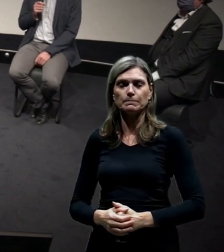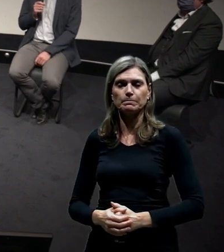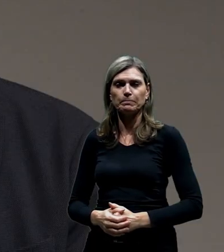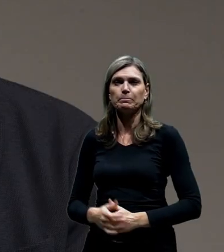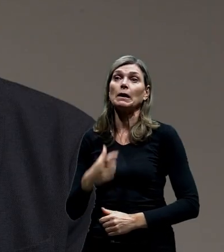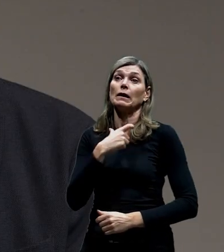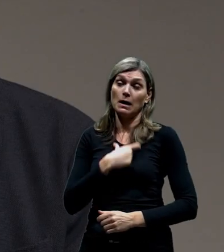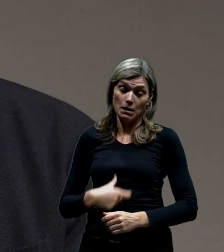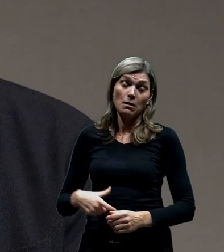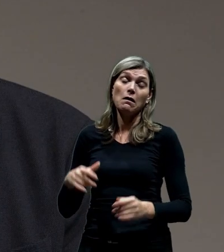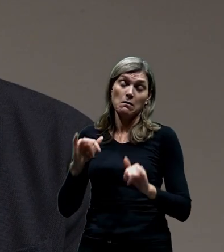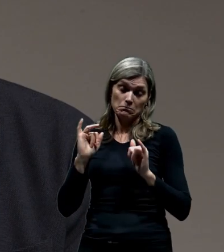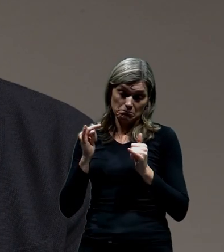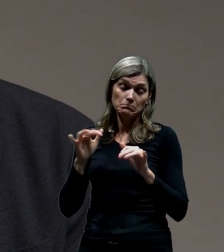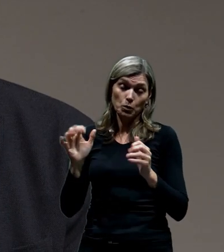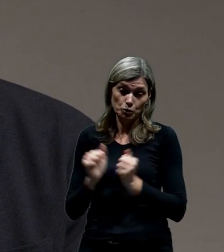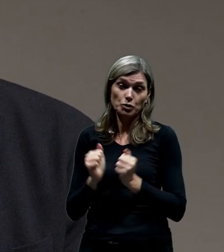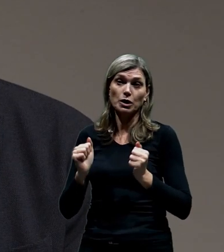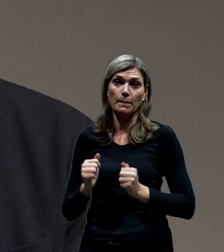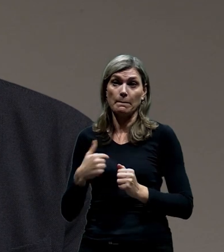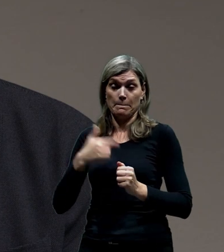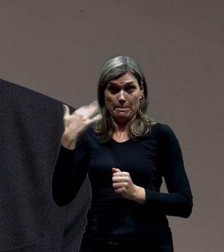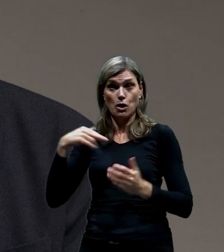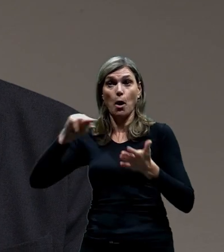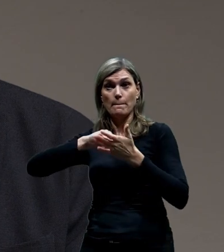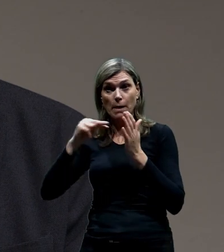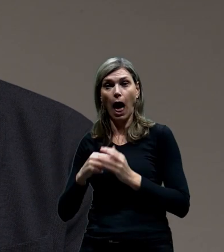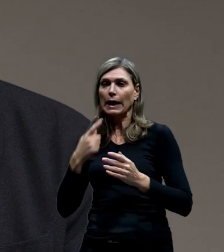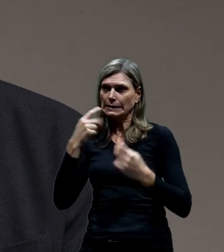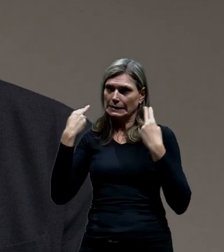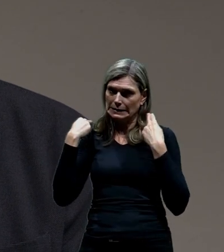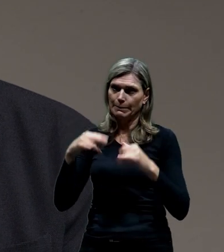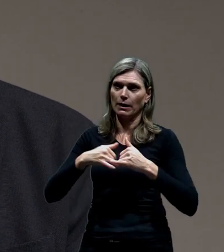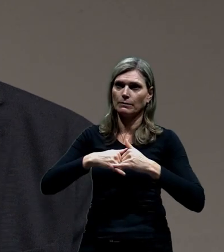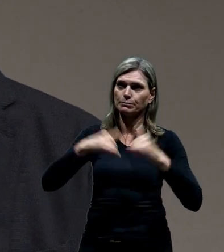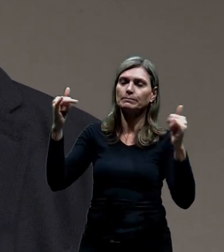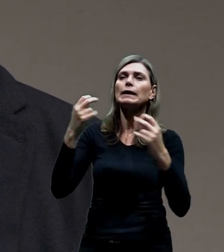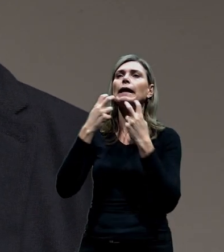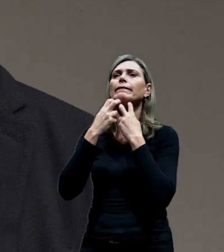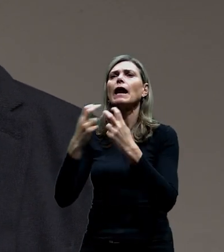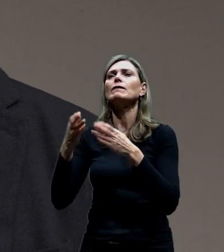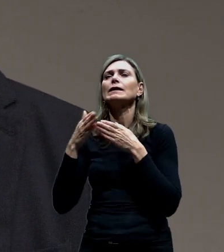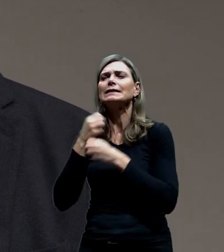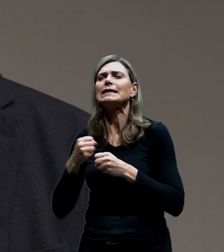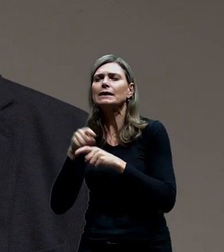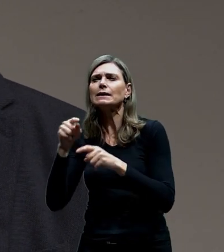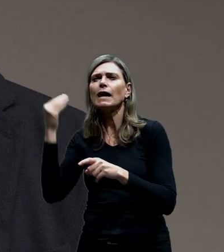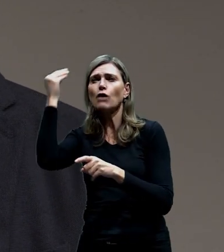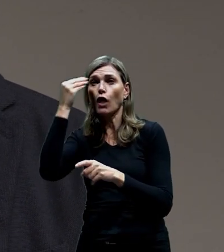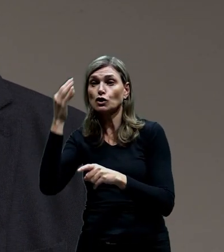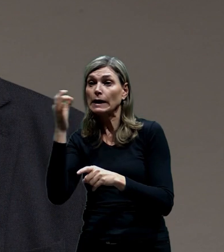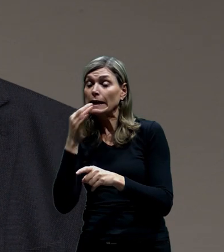jsem počítal s tím, že bychom navrátili tu tramvajovou trať do ulice v Holešovičkách, pokud by to ty poměry